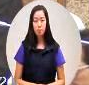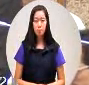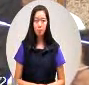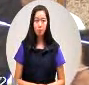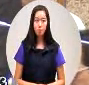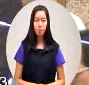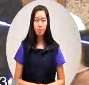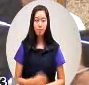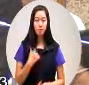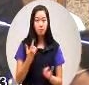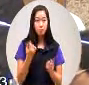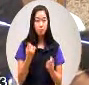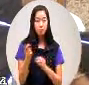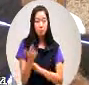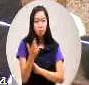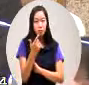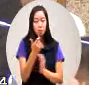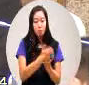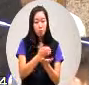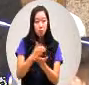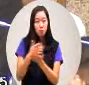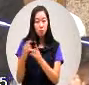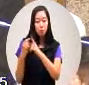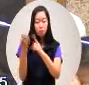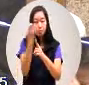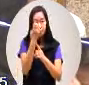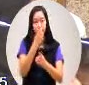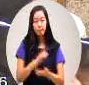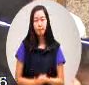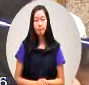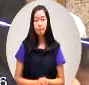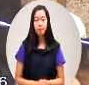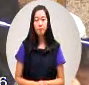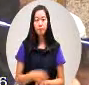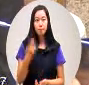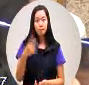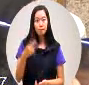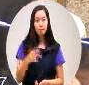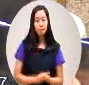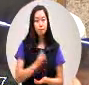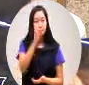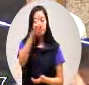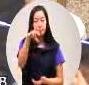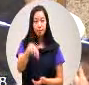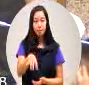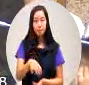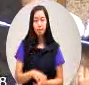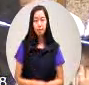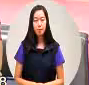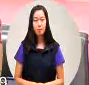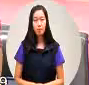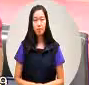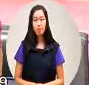快点来处理跟宏远建议会看起来处理好还有一个地方来